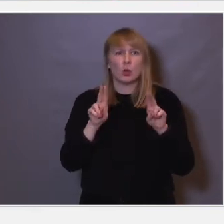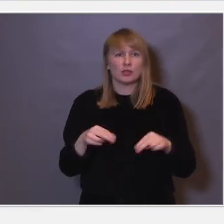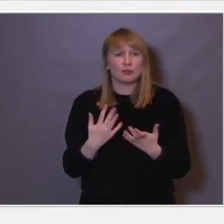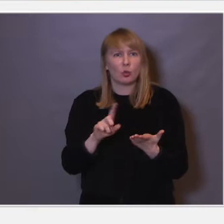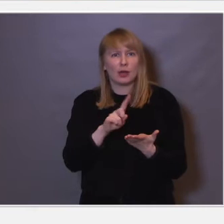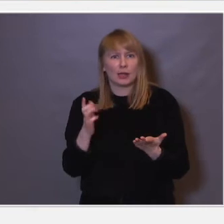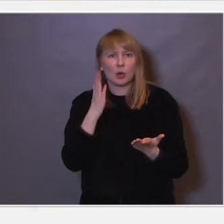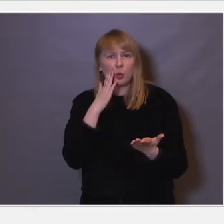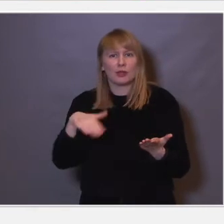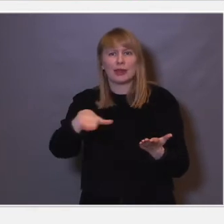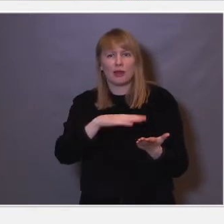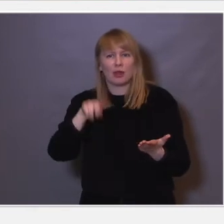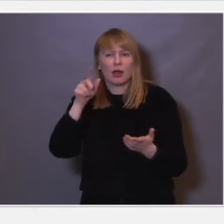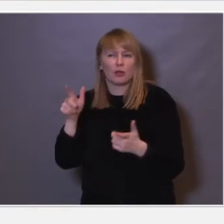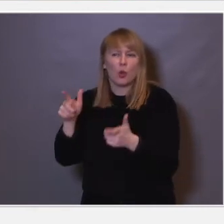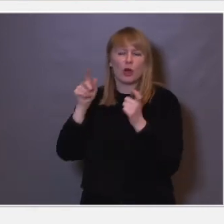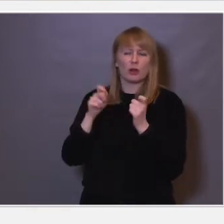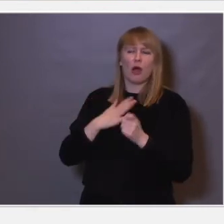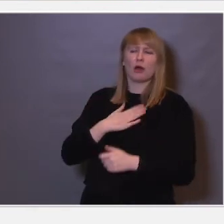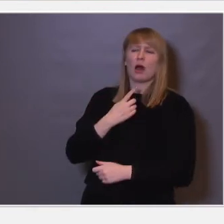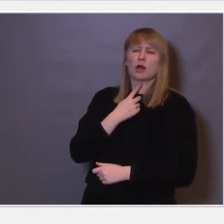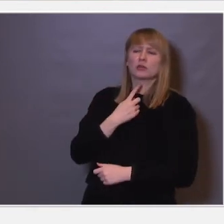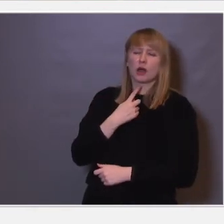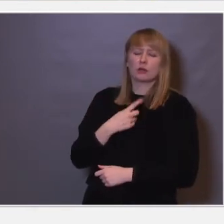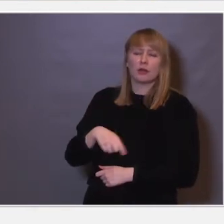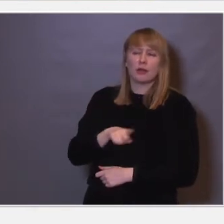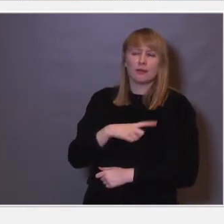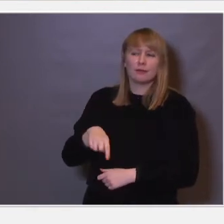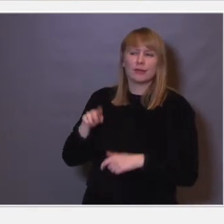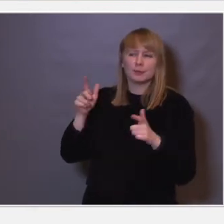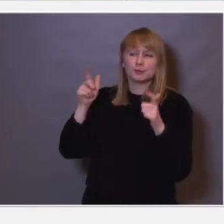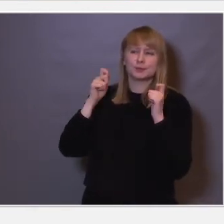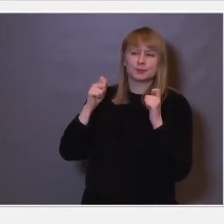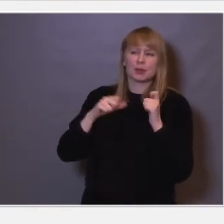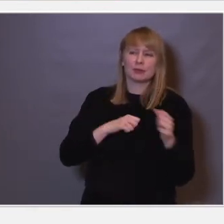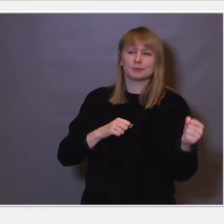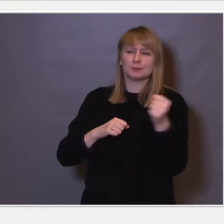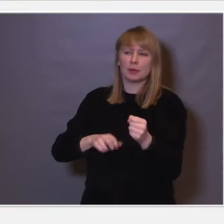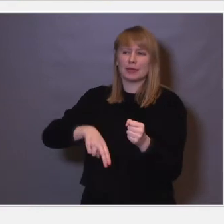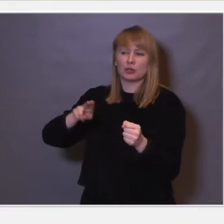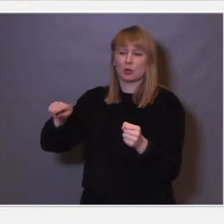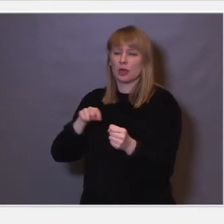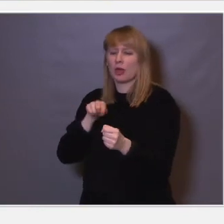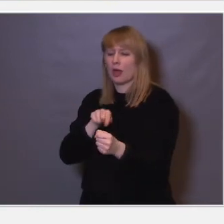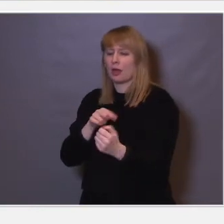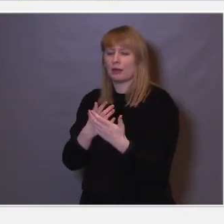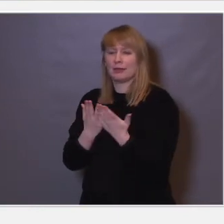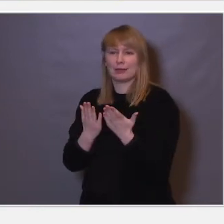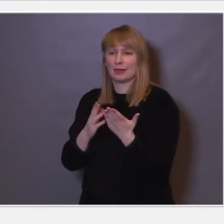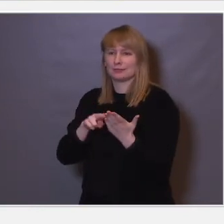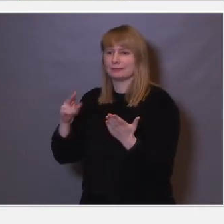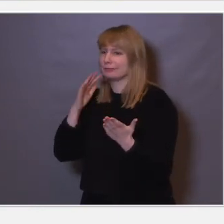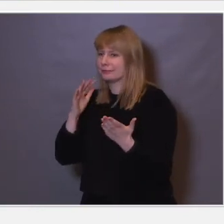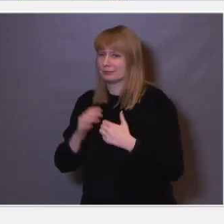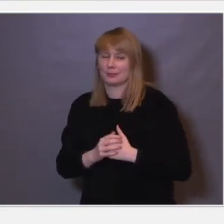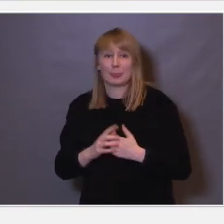landet, stort sett så klarer å høre at de har en aksang. Vi hører det utrolig godt også med folk som kommer til Norge, så klarer vi oss å plukke opp dette her. Og det er